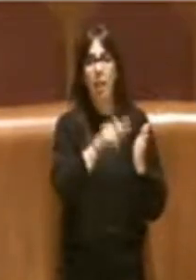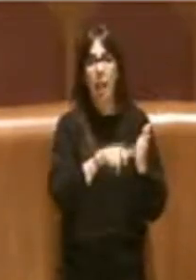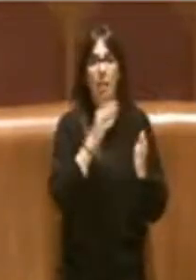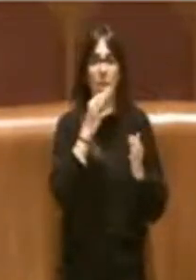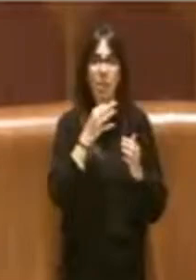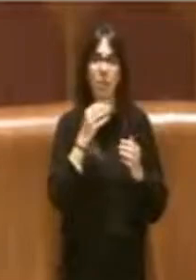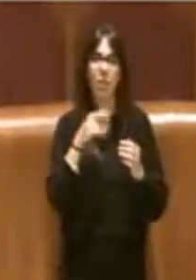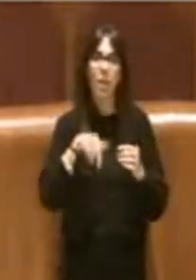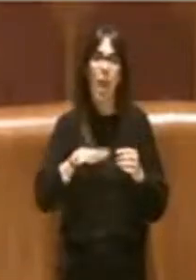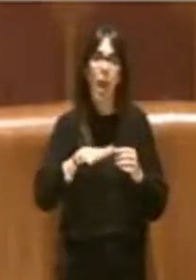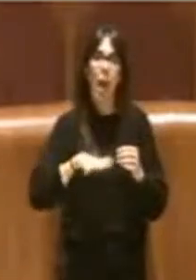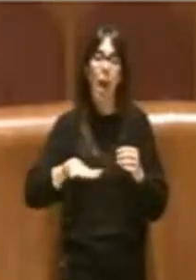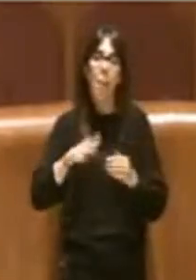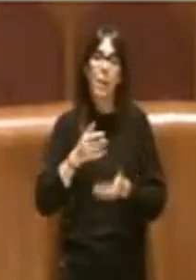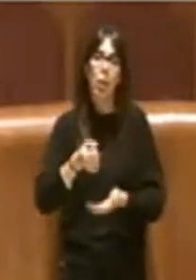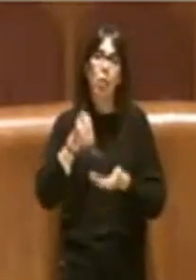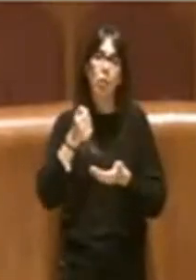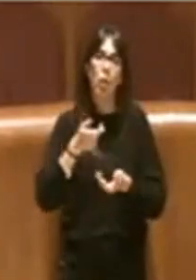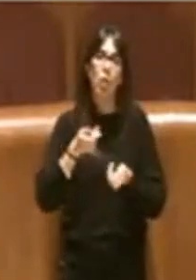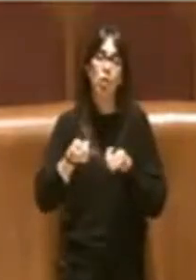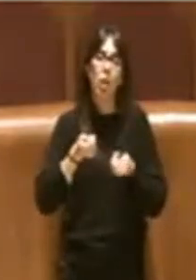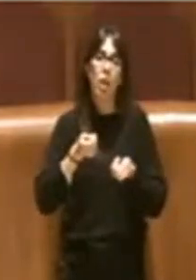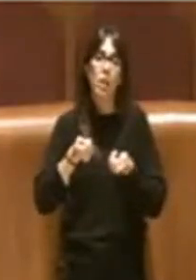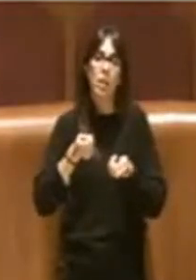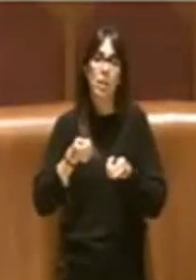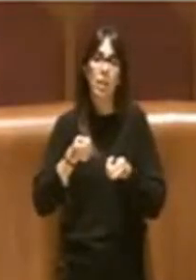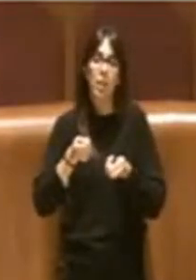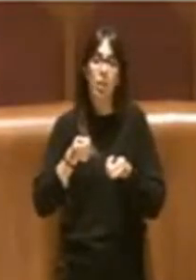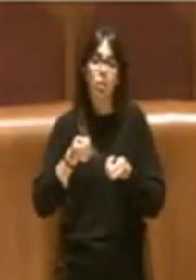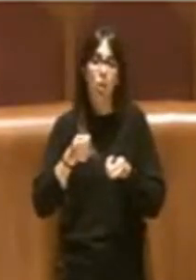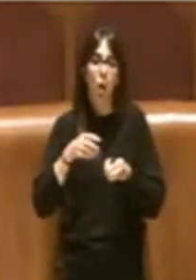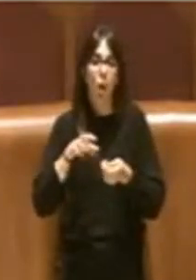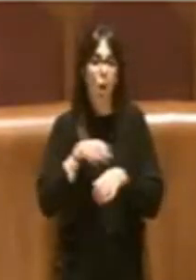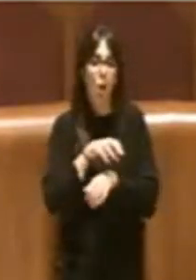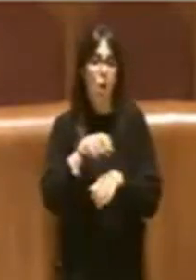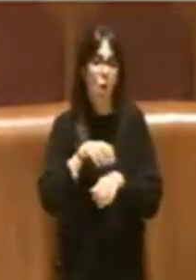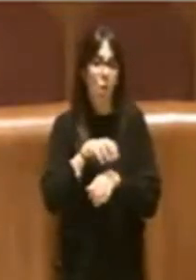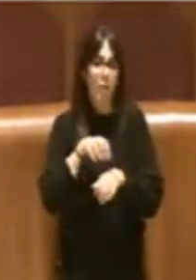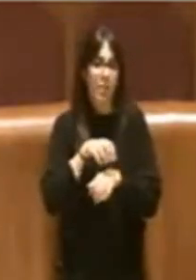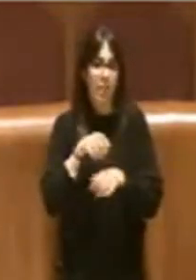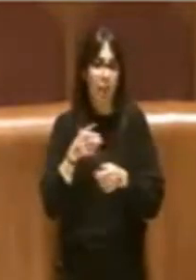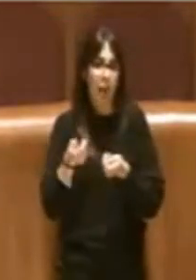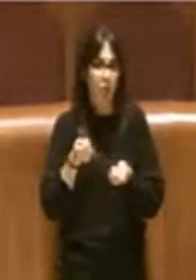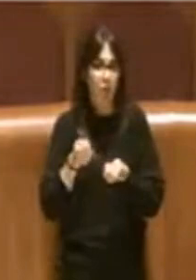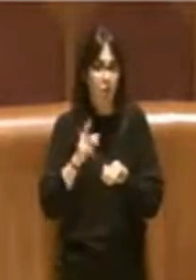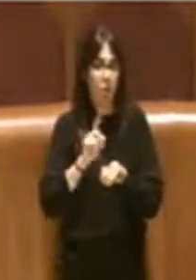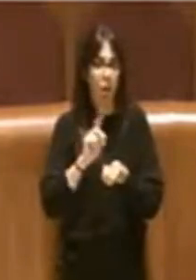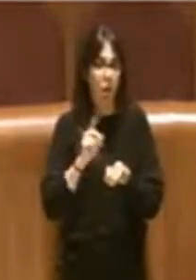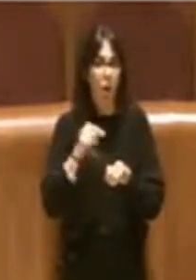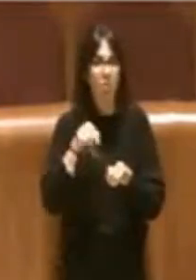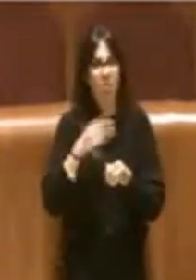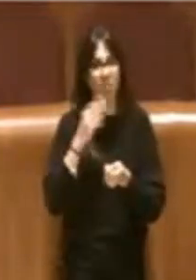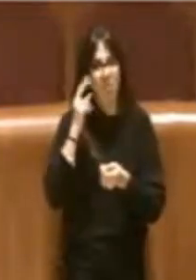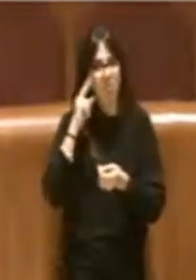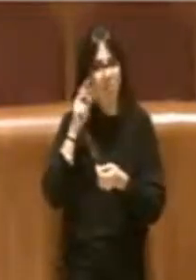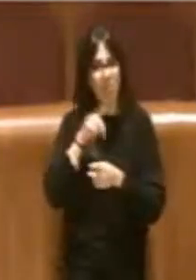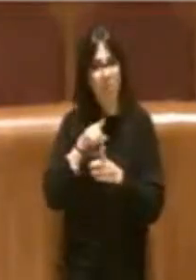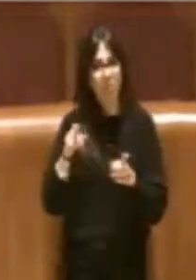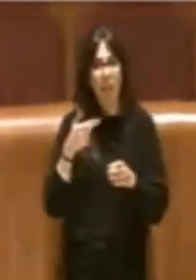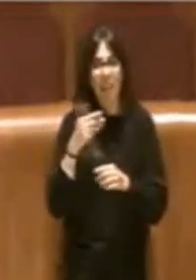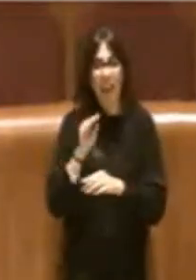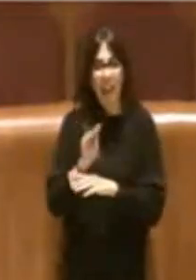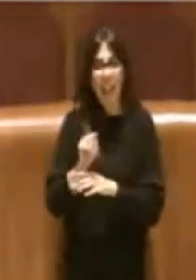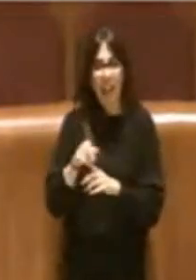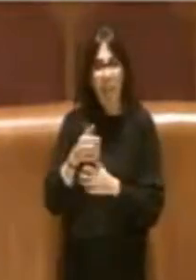'ambito del fondo gestito con la gestione commissariale che viene alimentato con ricordo i trecento